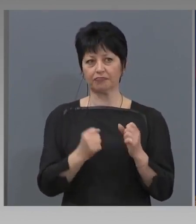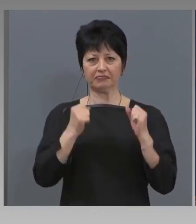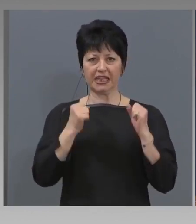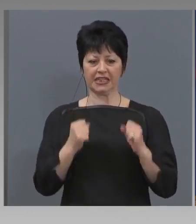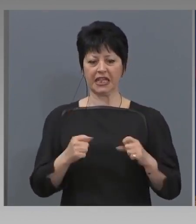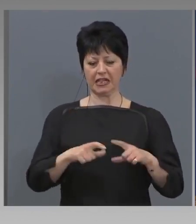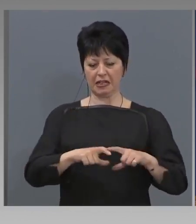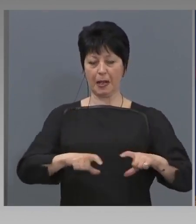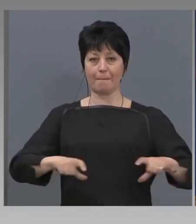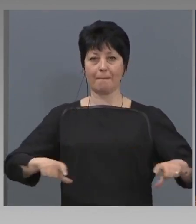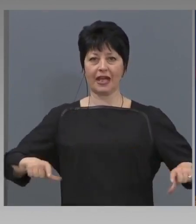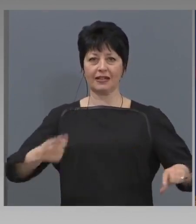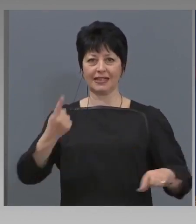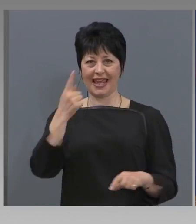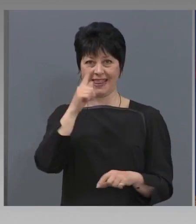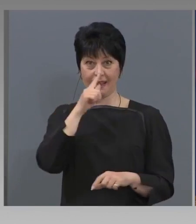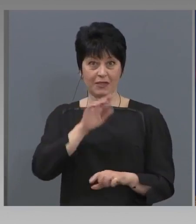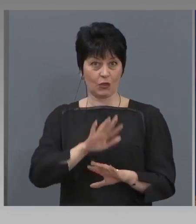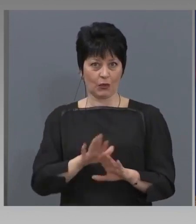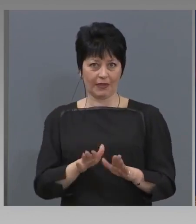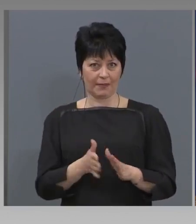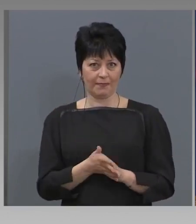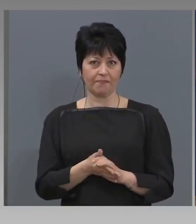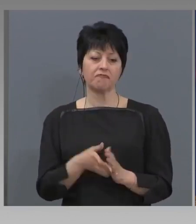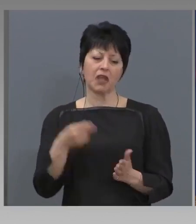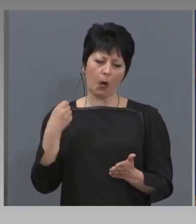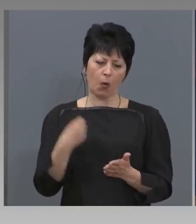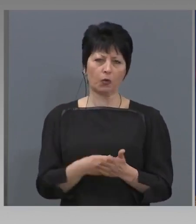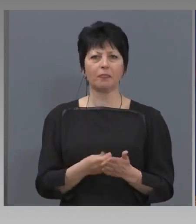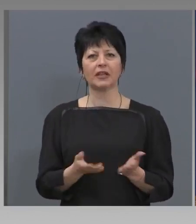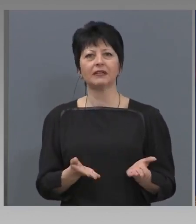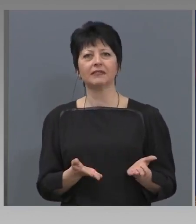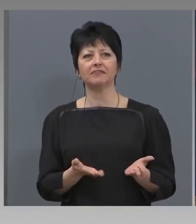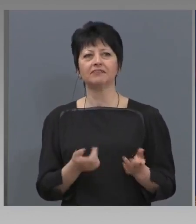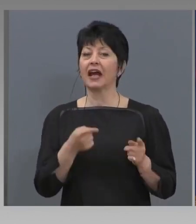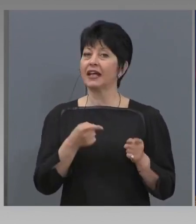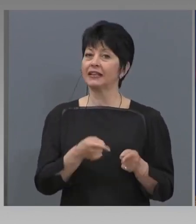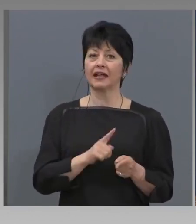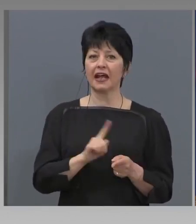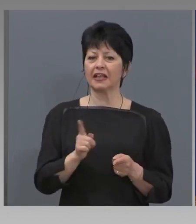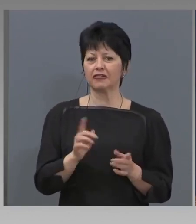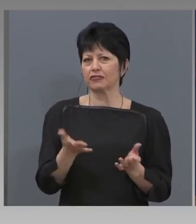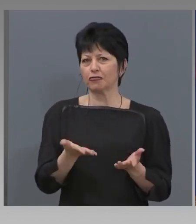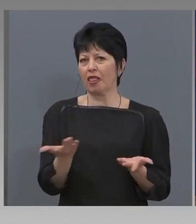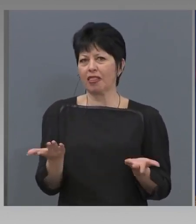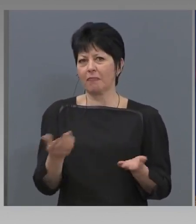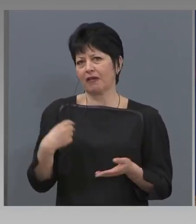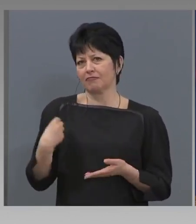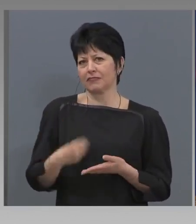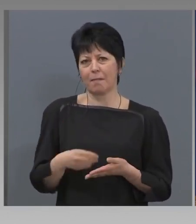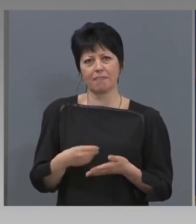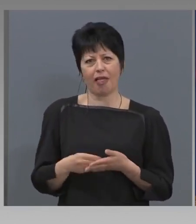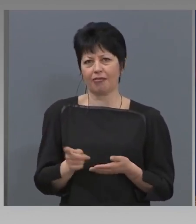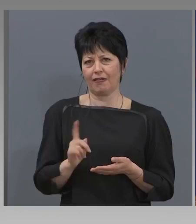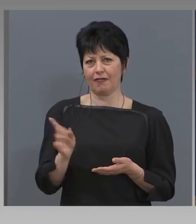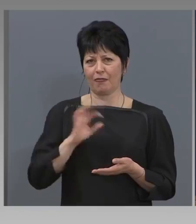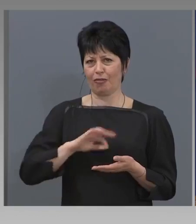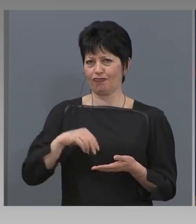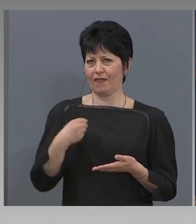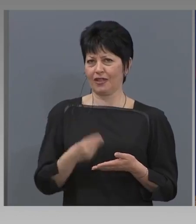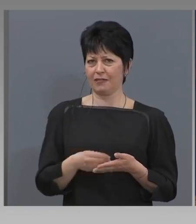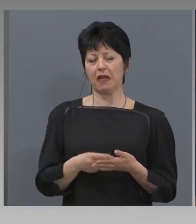пейката за една минута. Да го глобат. Нада ли, той така или иначе няма заплата. Да го глобат.